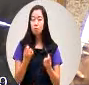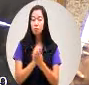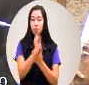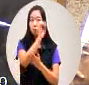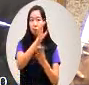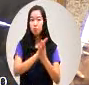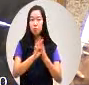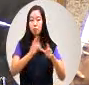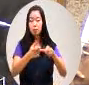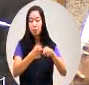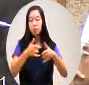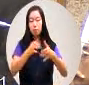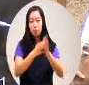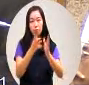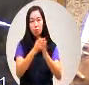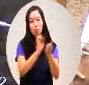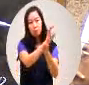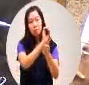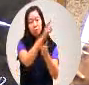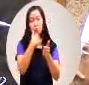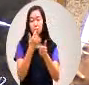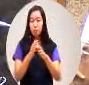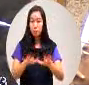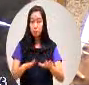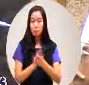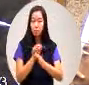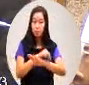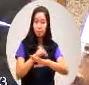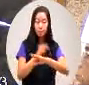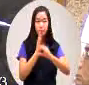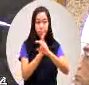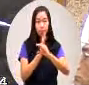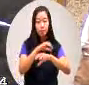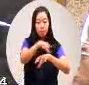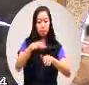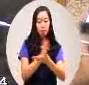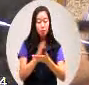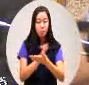国工局来积极来反映这个事因为他现在还在这个设计跟环平的阶段